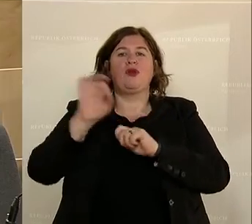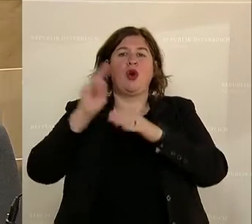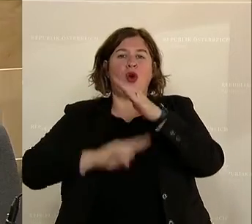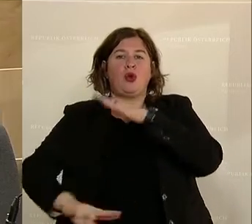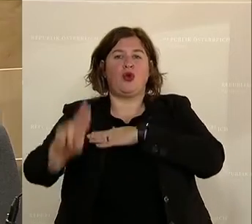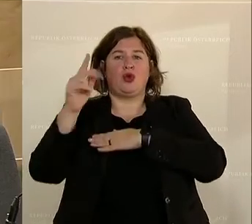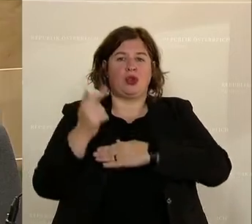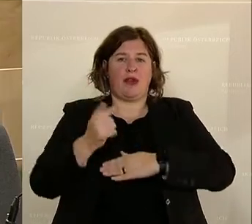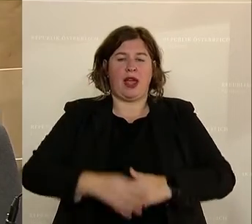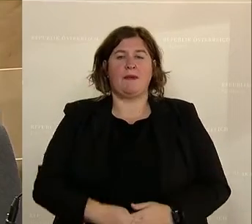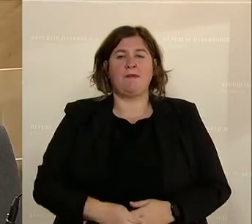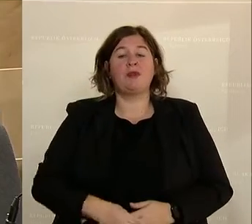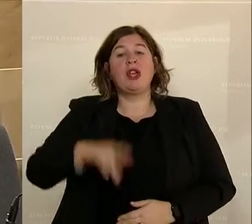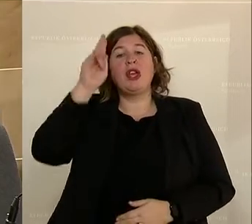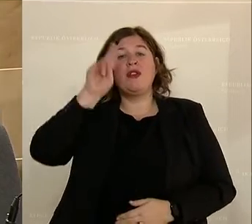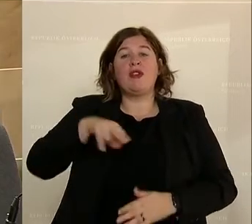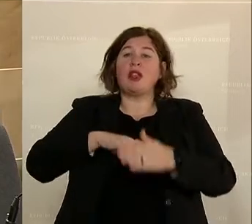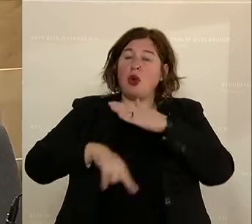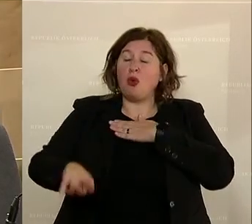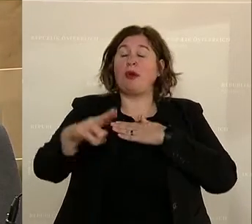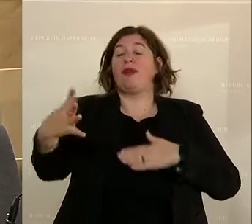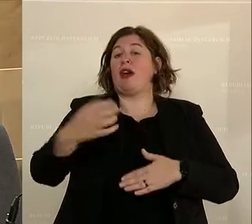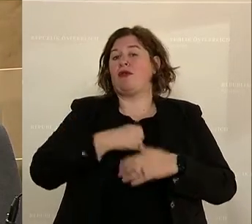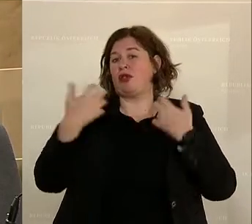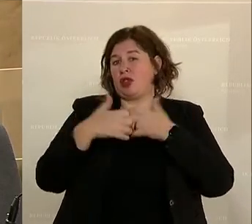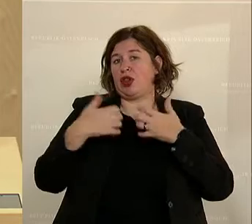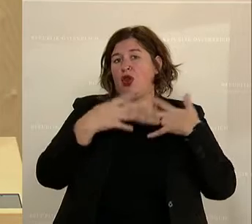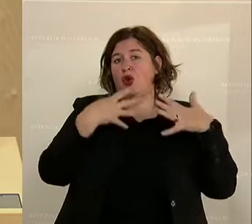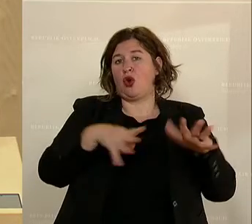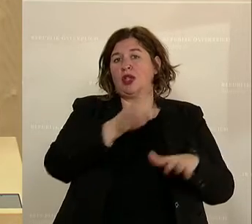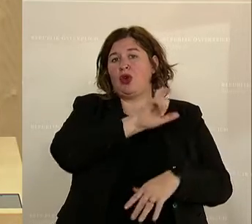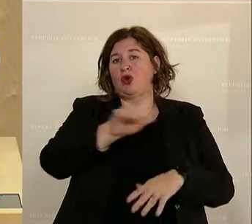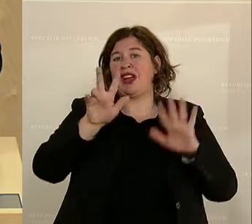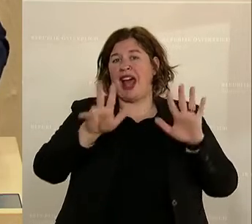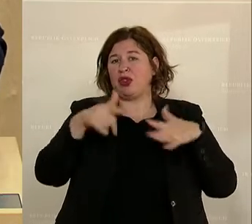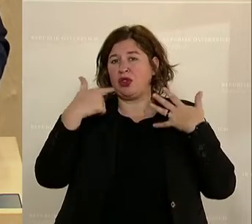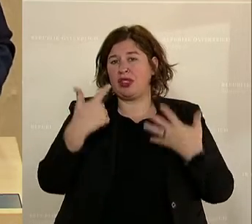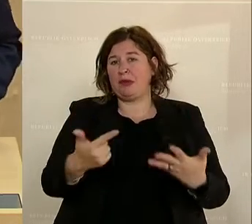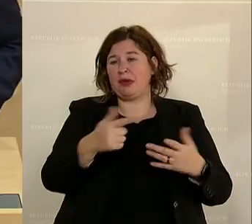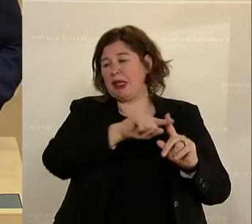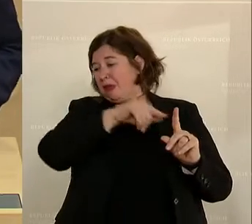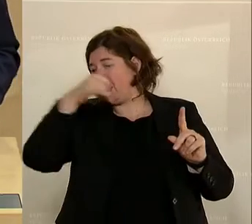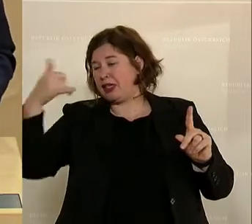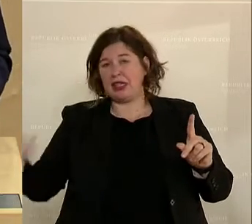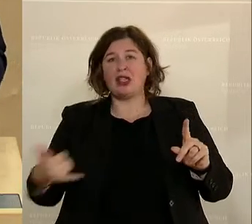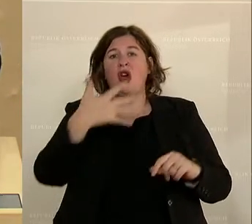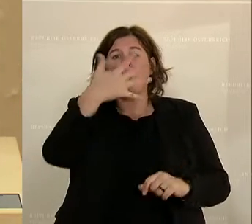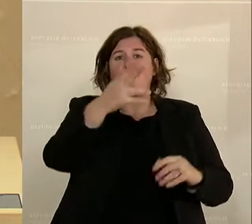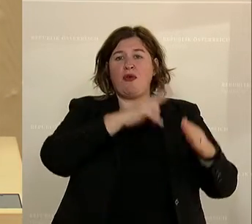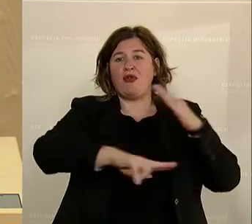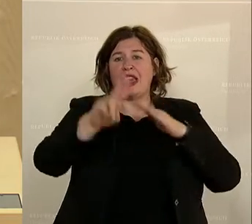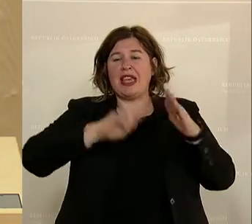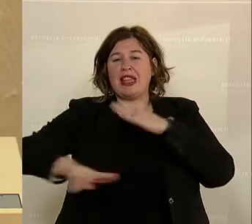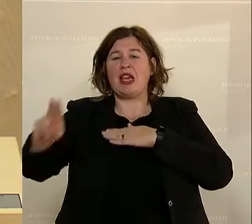Die Wiener U-Bahn schreibt Erfolgsgeschichte seit 1978 im Betrieb. Fünf Linien, 125 Garnituren,